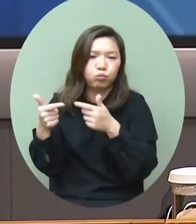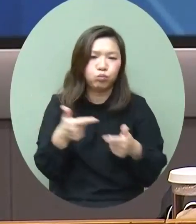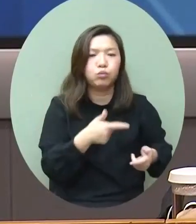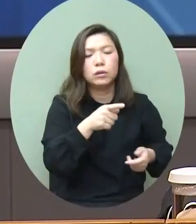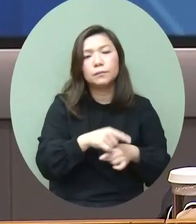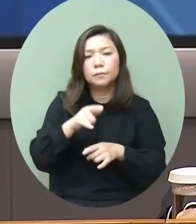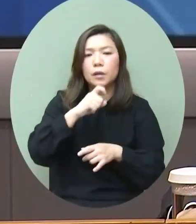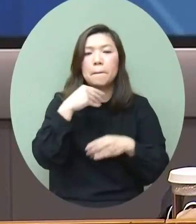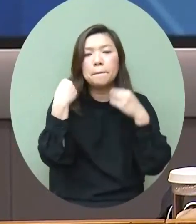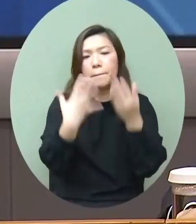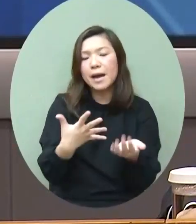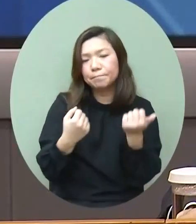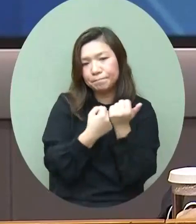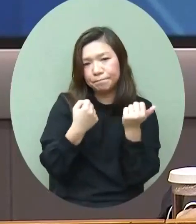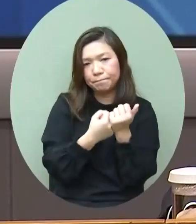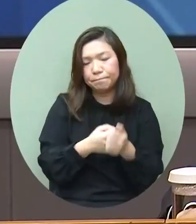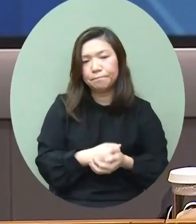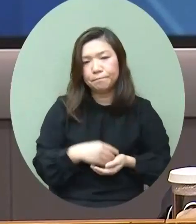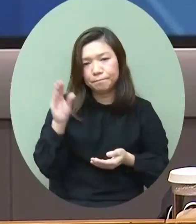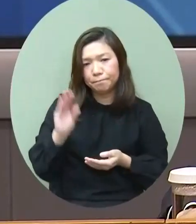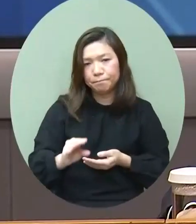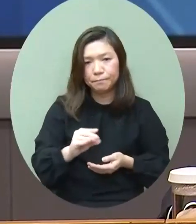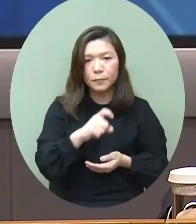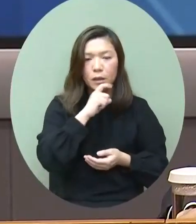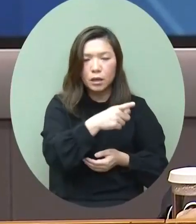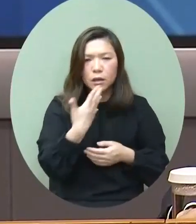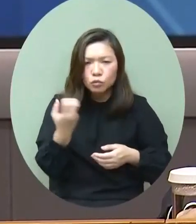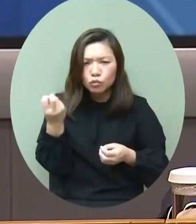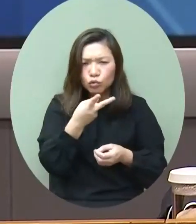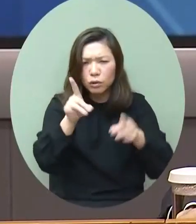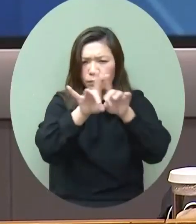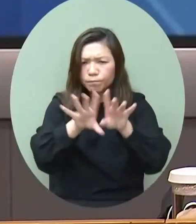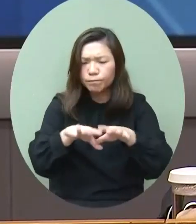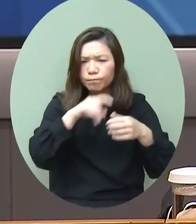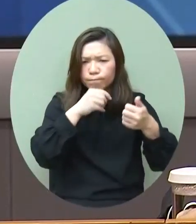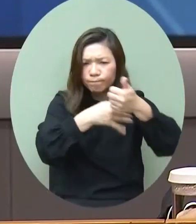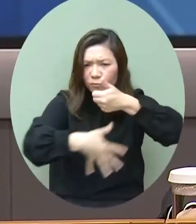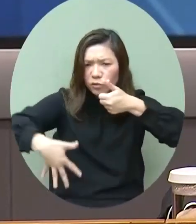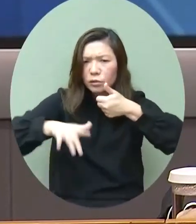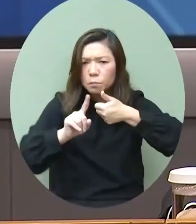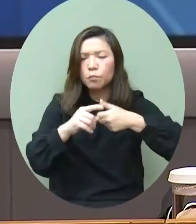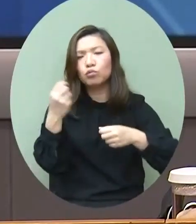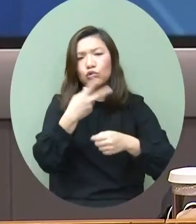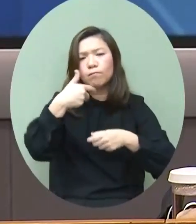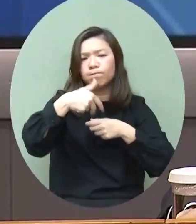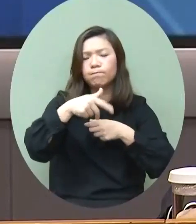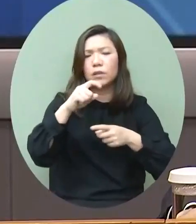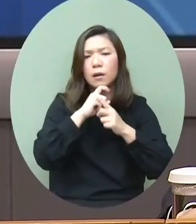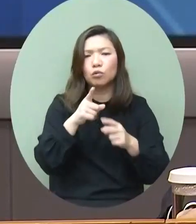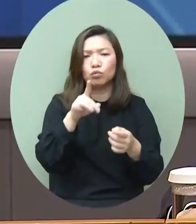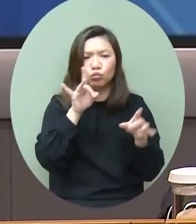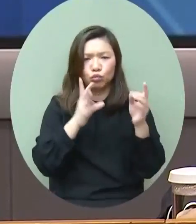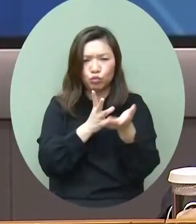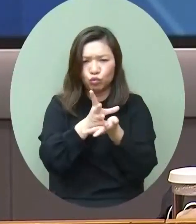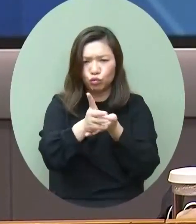格等提供資助以及積極去落實在資歷架構之下制定金融科技從業員的專業資歷等